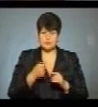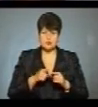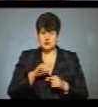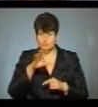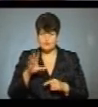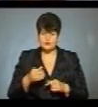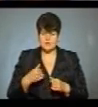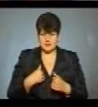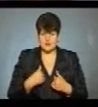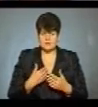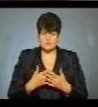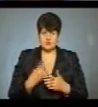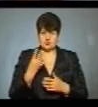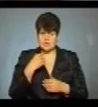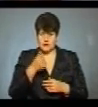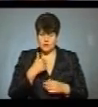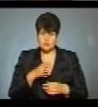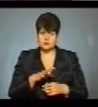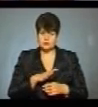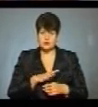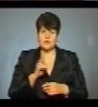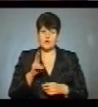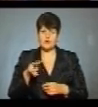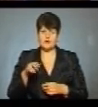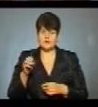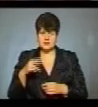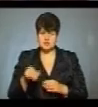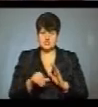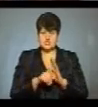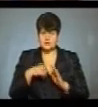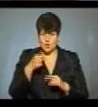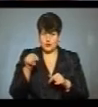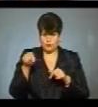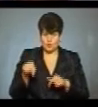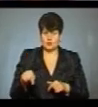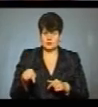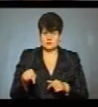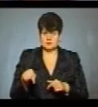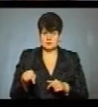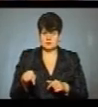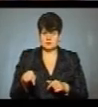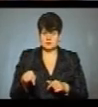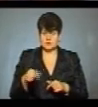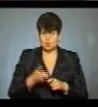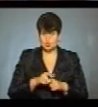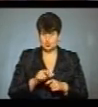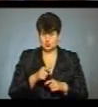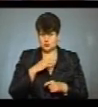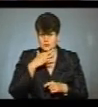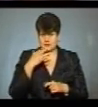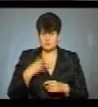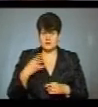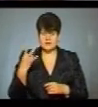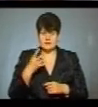що, наприклад, я 4 роки перебувала в коледжі, 6 років тут, і, ну, одним словом, дуже-дуже багато нам треба